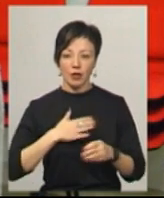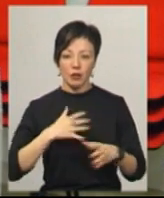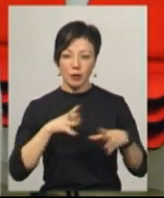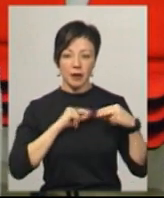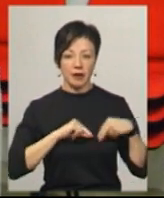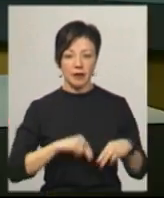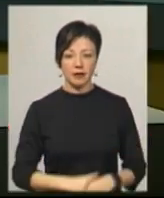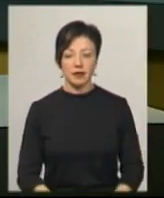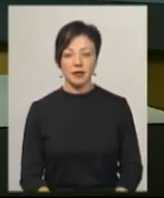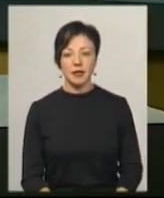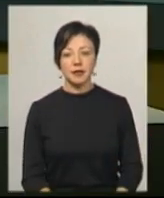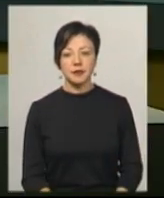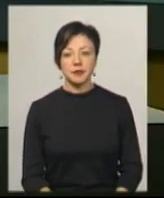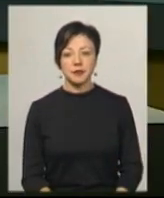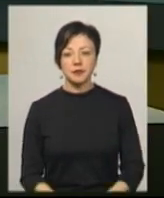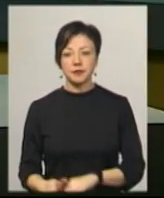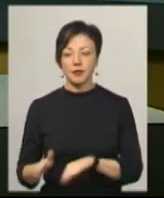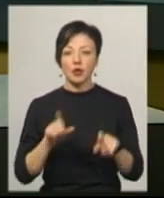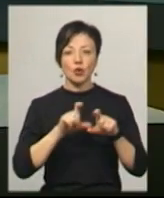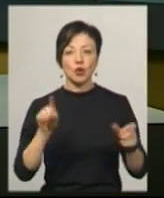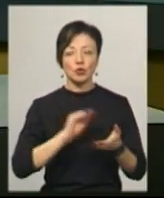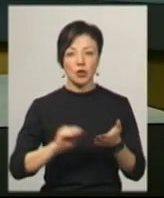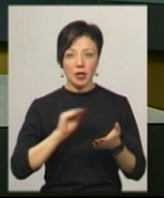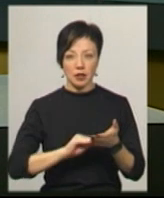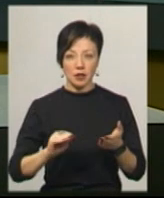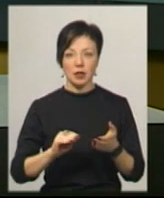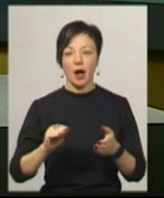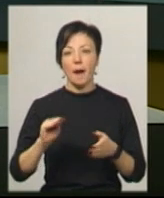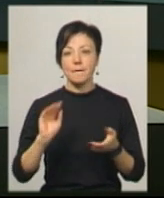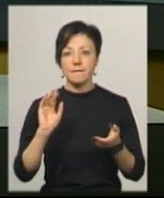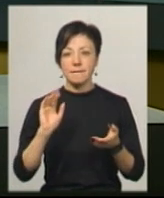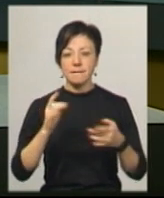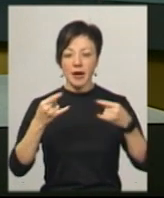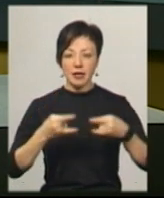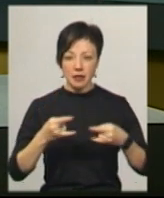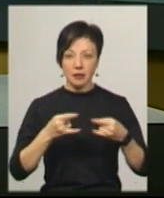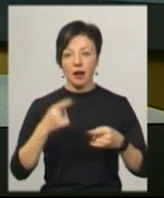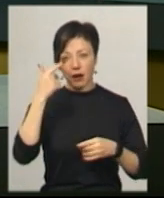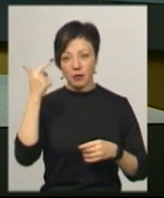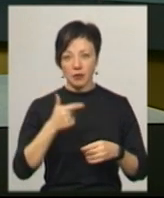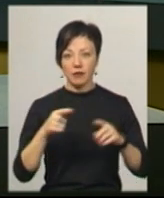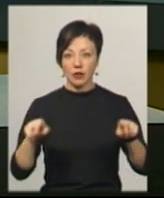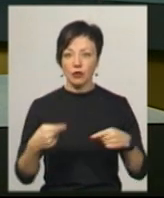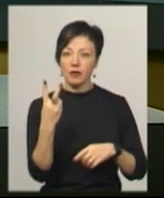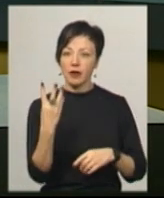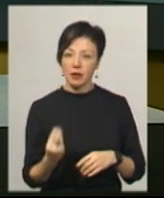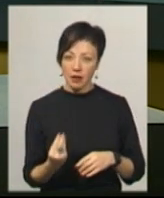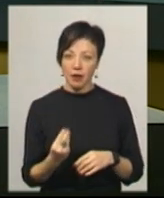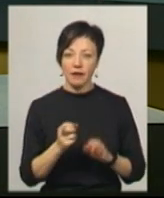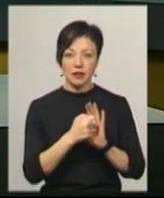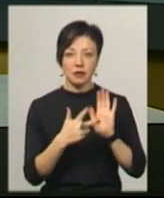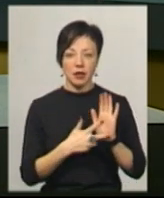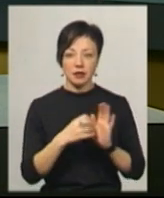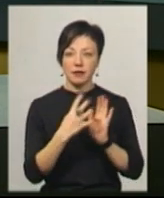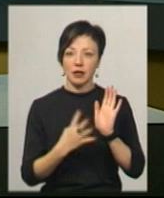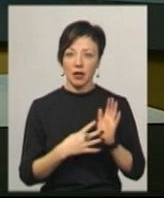партнерів. Школу журналістики «Медійна грамотність» влаштовуватимуть у обласному центрі протягом двох днів – 18